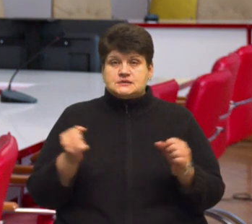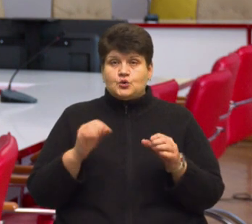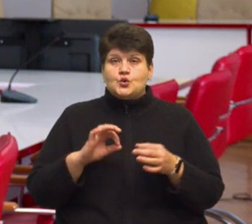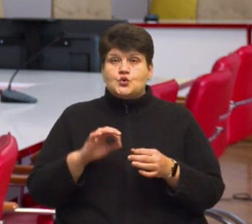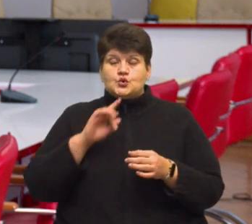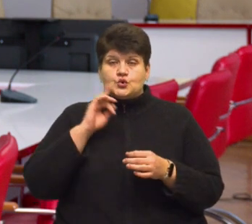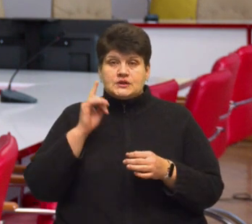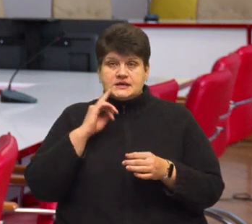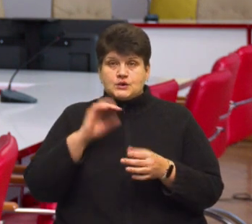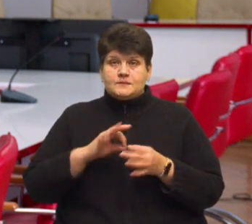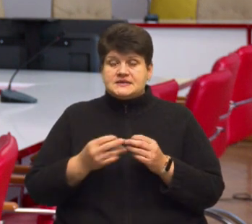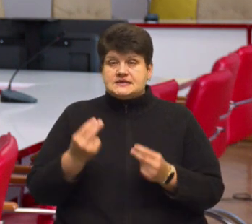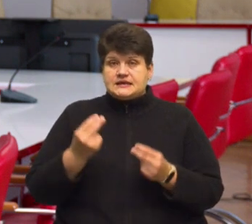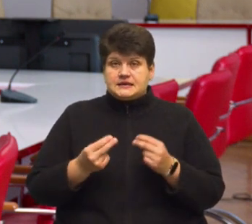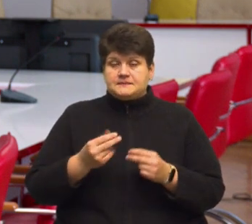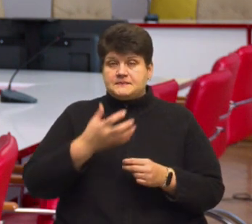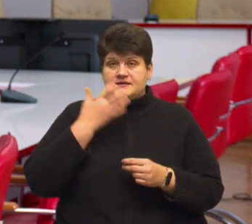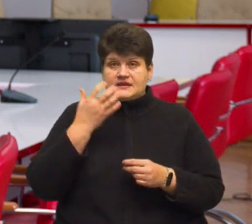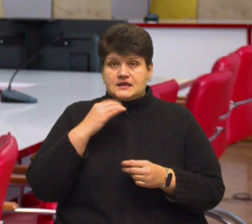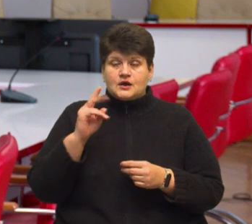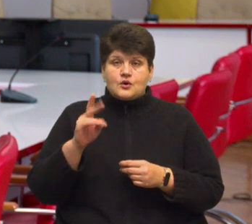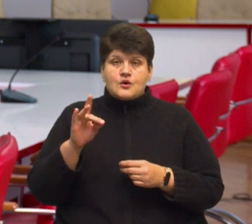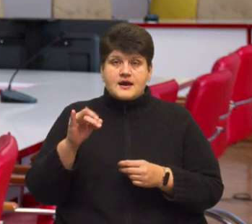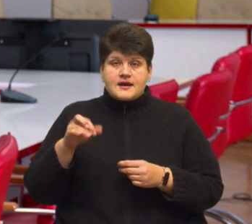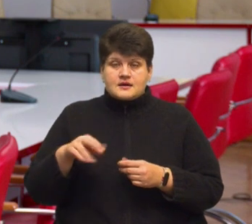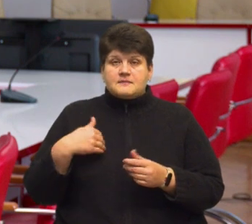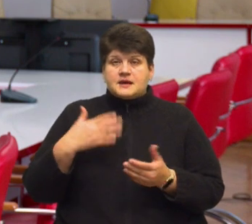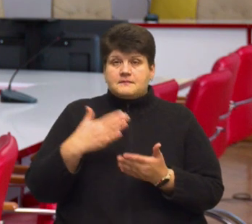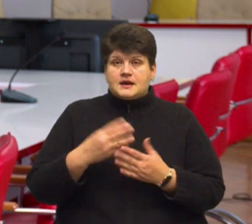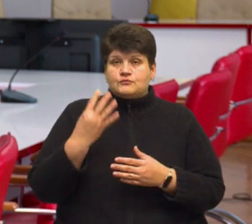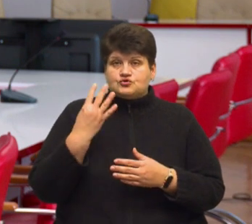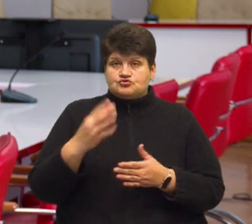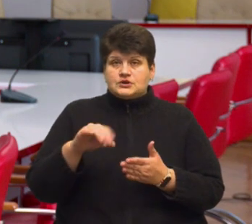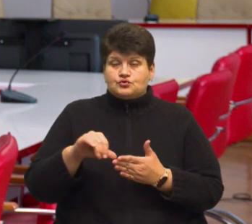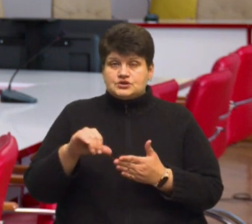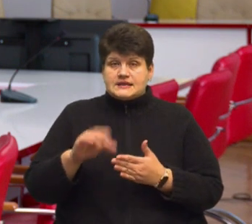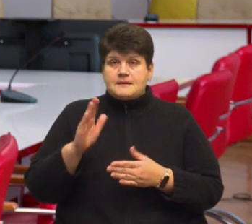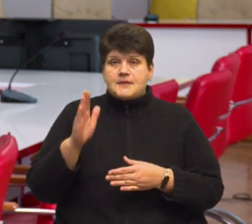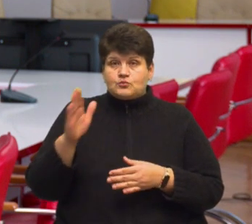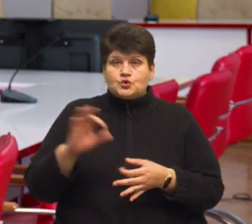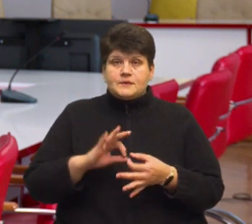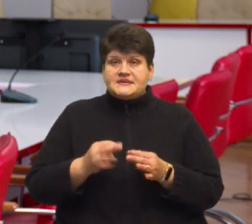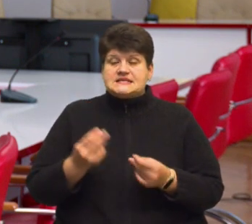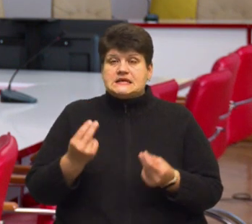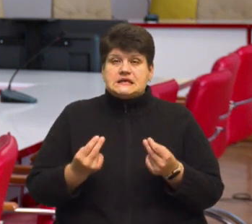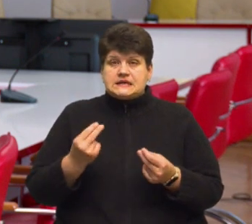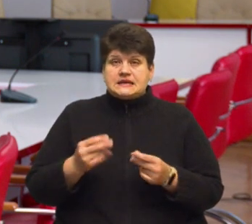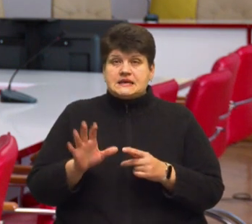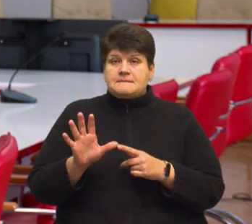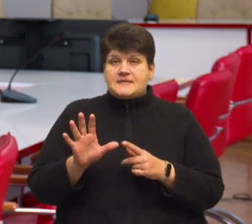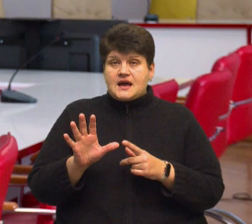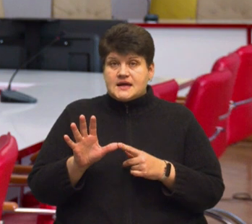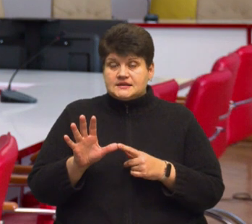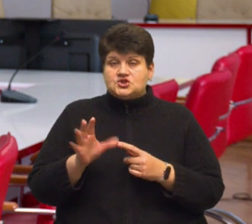Південній Кореї. І в нас дуже крутий здобуток, тому що ми вже маємо 4 учасника майбутніх Олімпійських ігор. І п'ятий ще